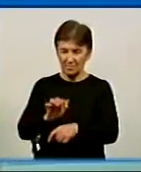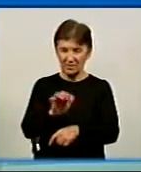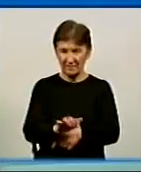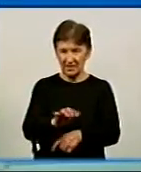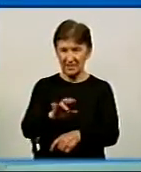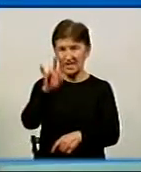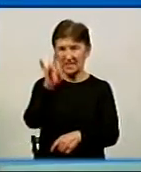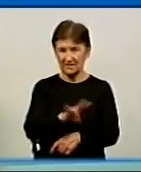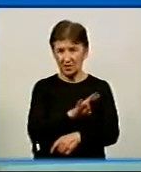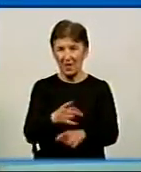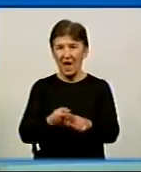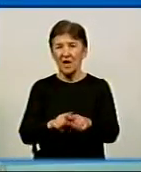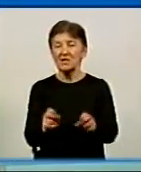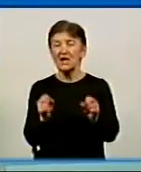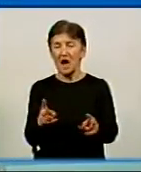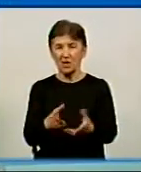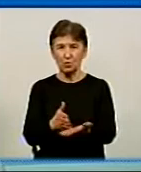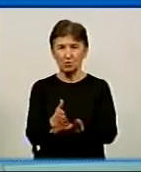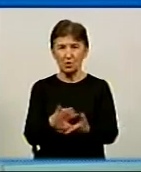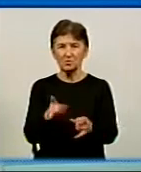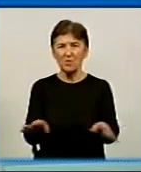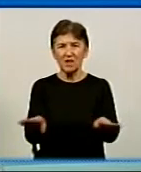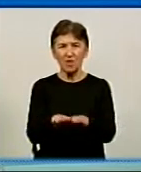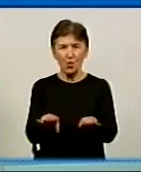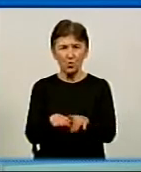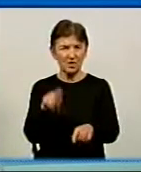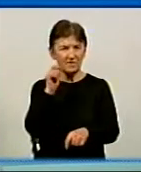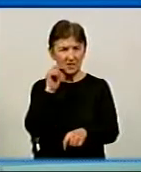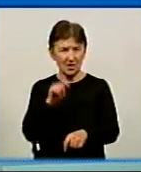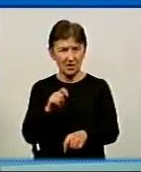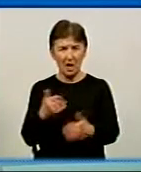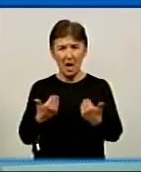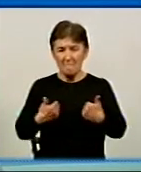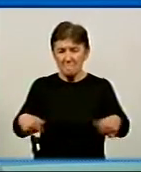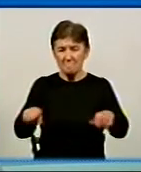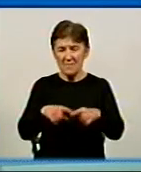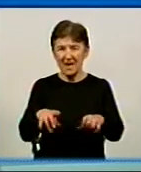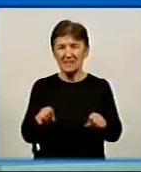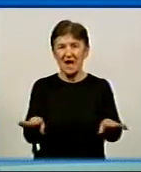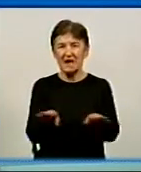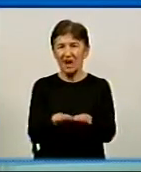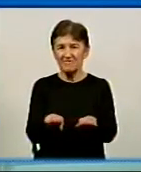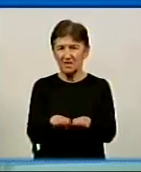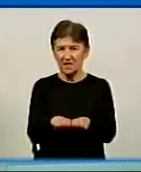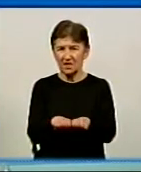інститут капеланства, як служба капеланська, вона на уровні України. І ми, як капелани, на рівних,